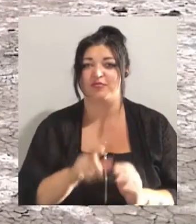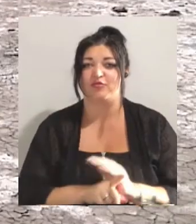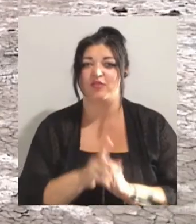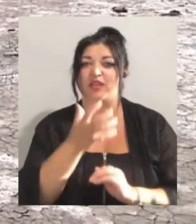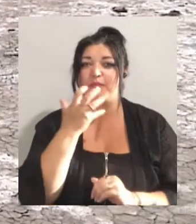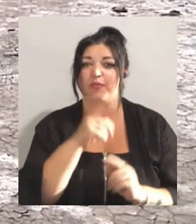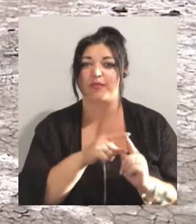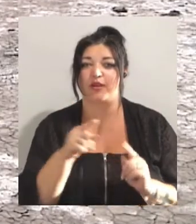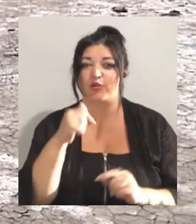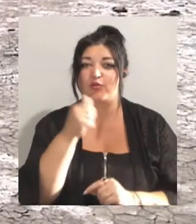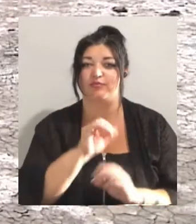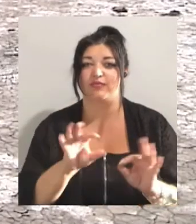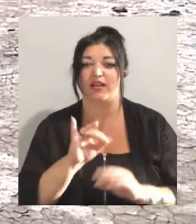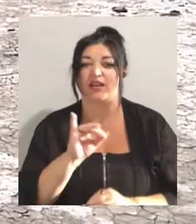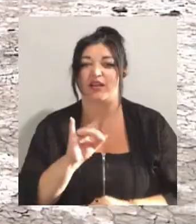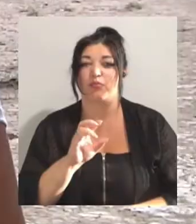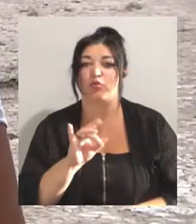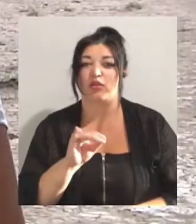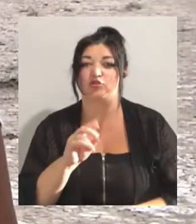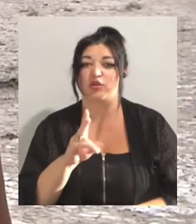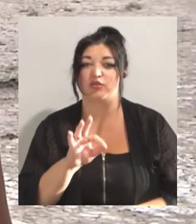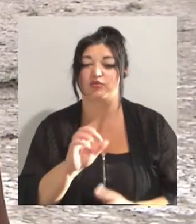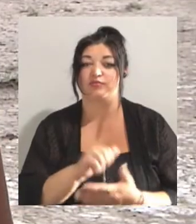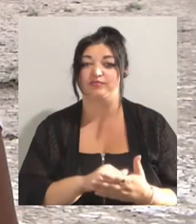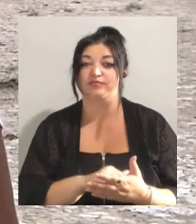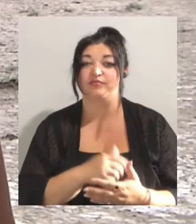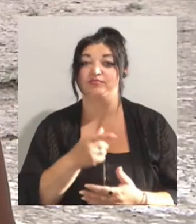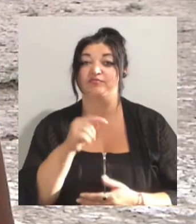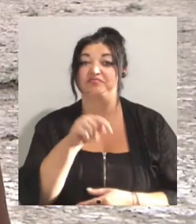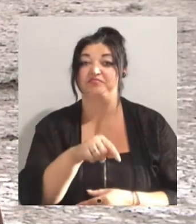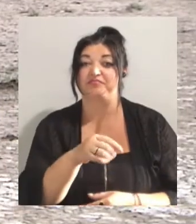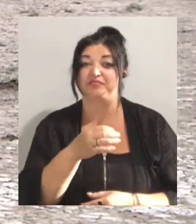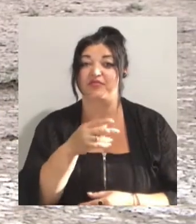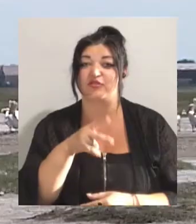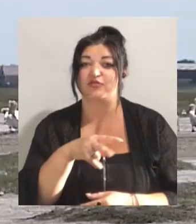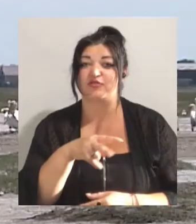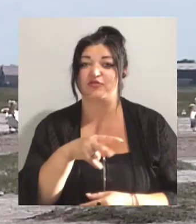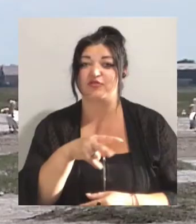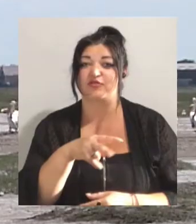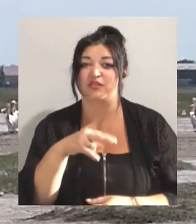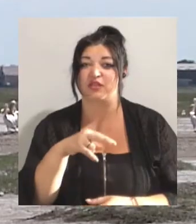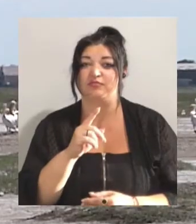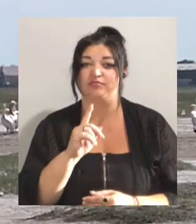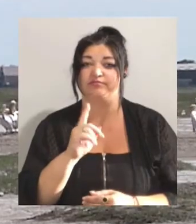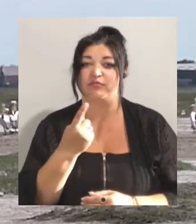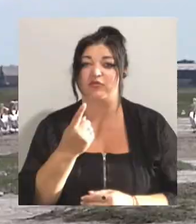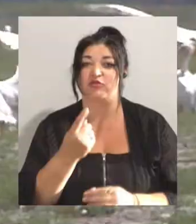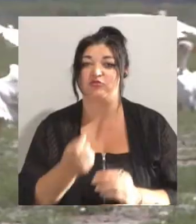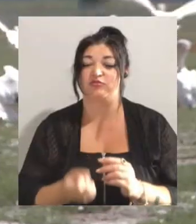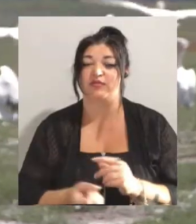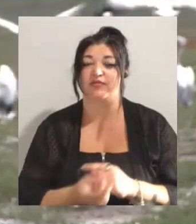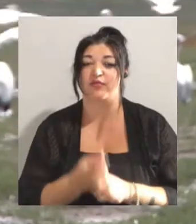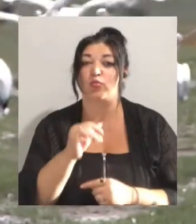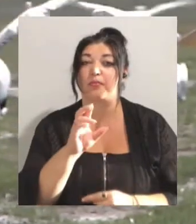розповіла Ірина Бурлаченко, працівниця тузлівських лиманів. Каже, у 2020 році перші зграї пеліканів з'явилися у березні. Всього їх